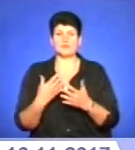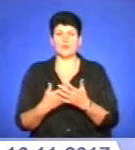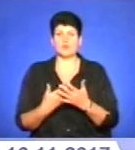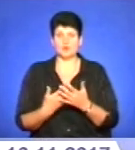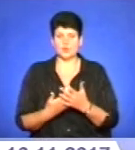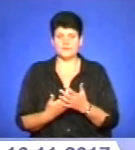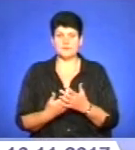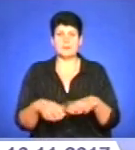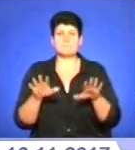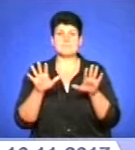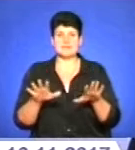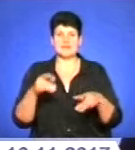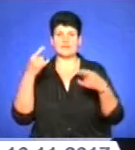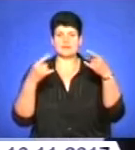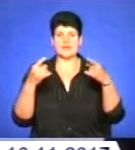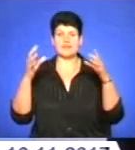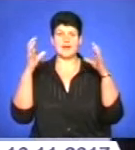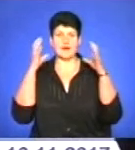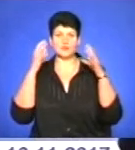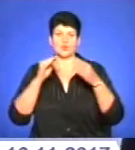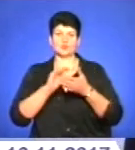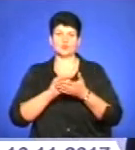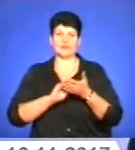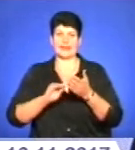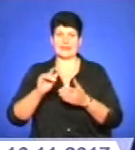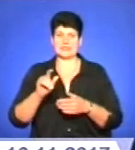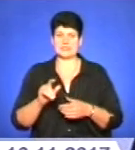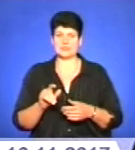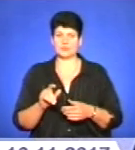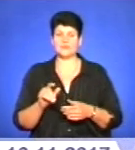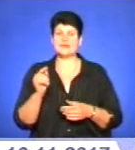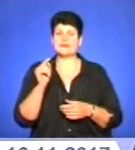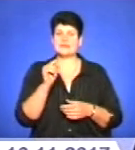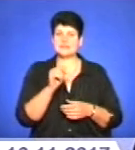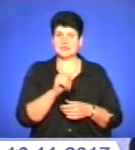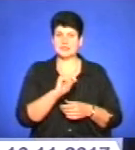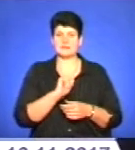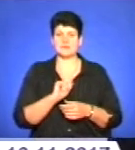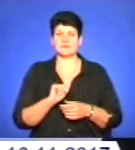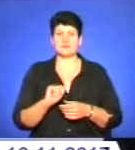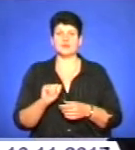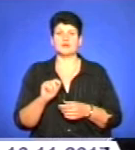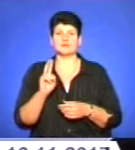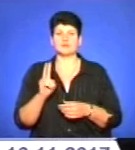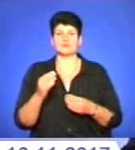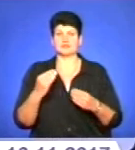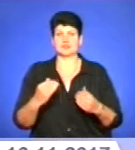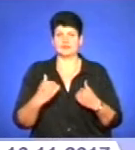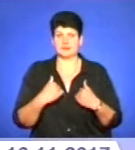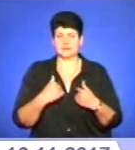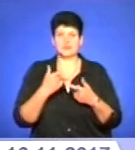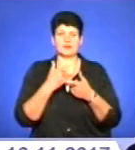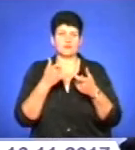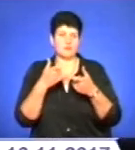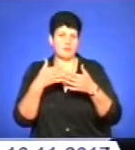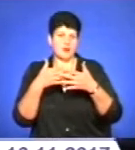місцеву телерадіо-журналістику, із тими, звичай, які нам дають інформацію,